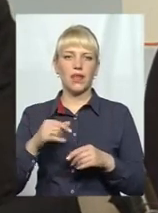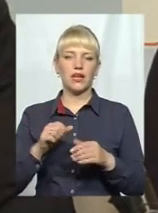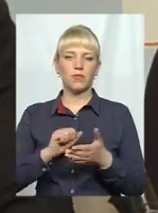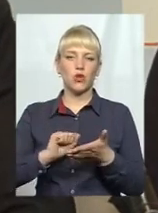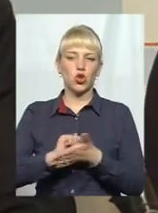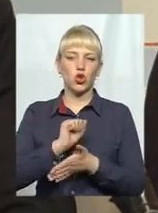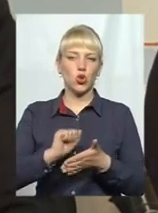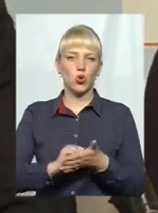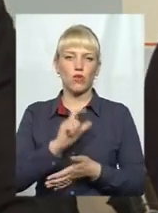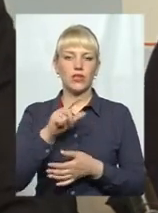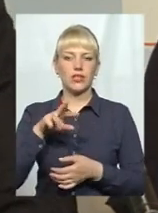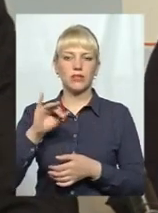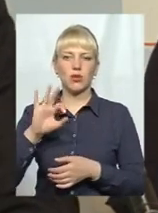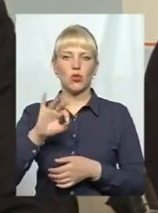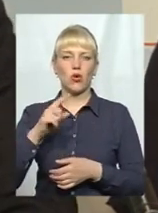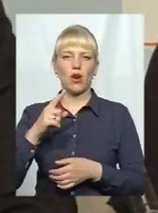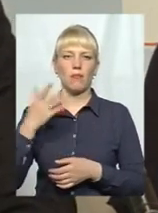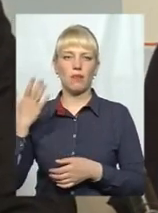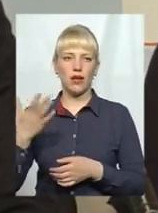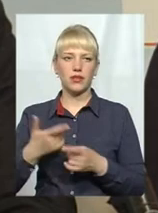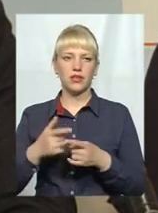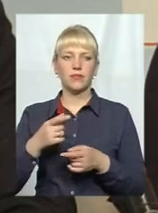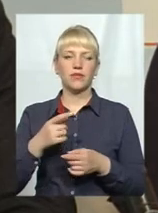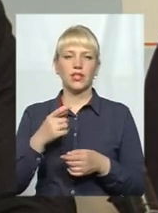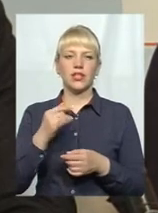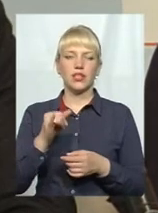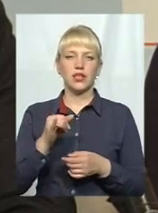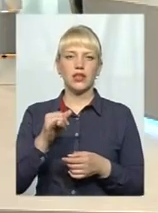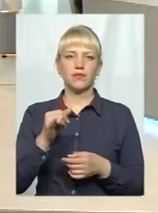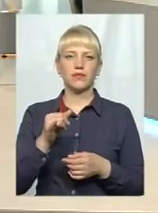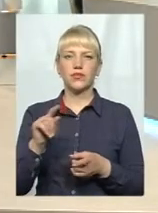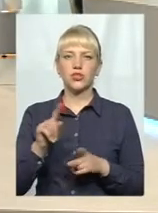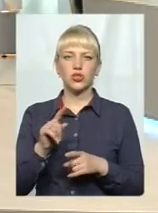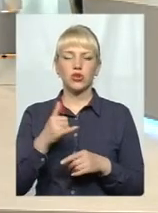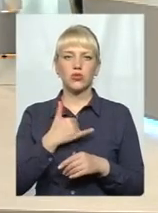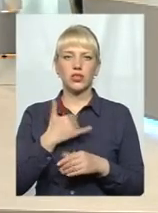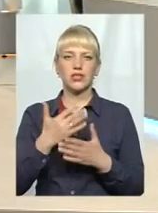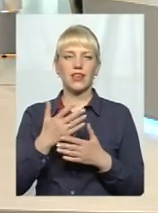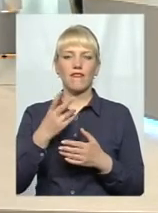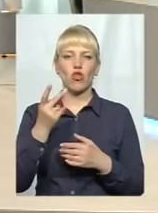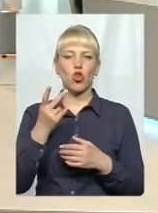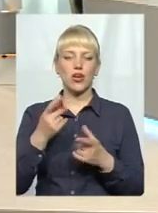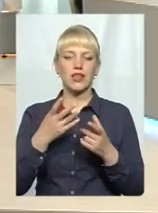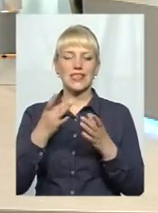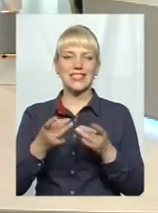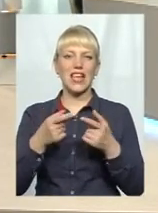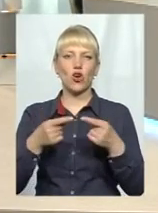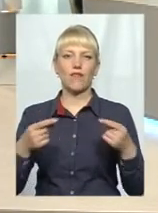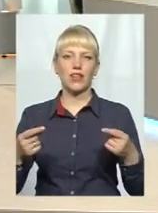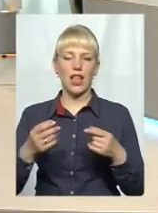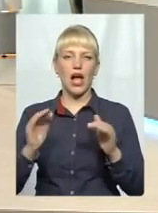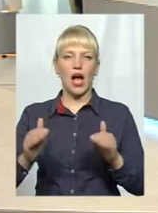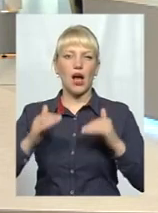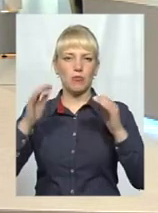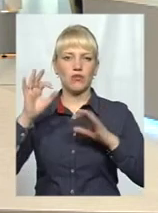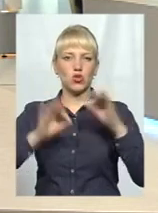Друковані зміни 0,5, тобто мінус 50%. І ще у нас вторина сировина йде теж, понижуючий коефіцієнт. А підвищуючі